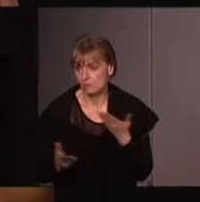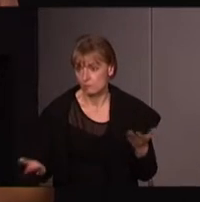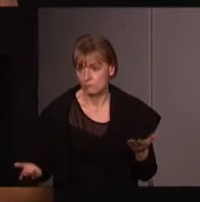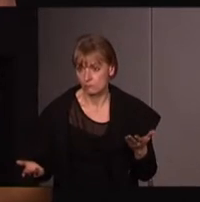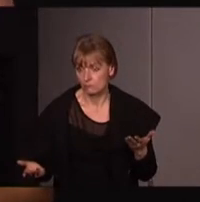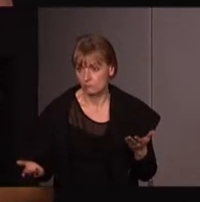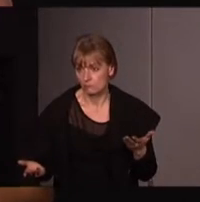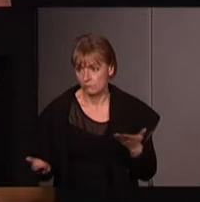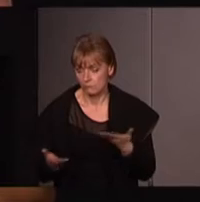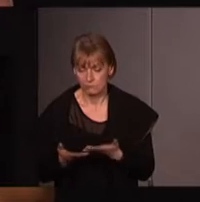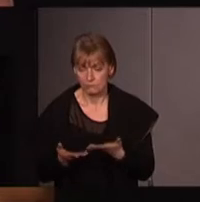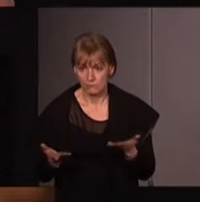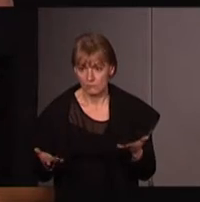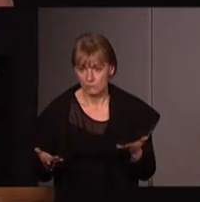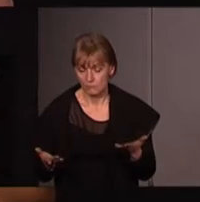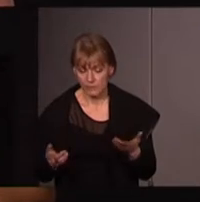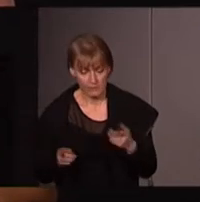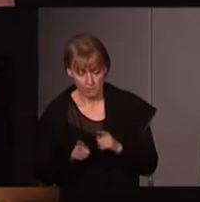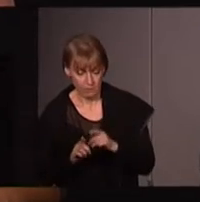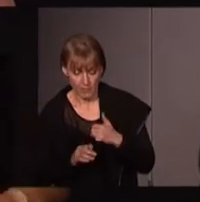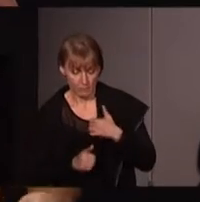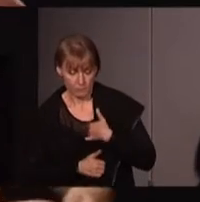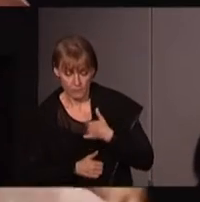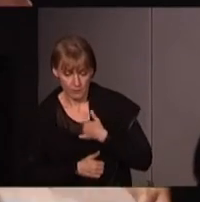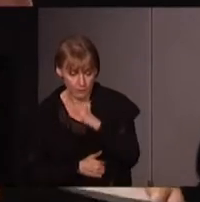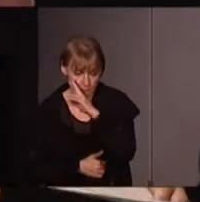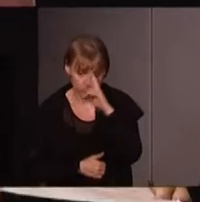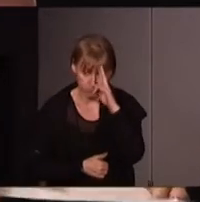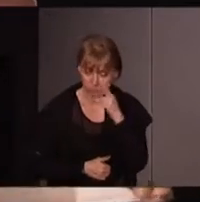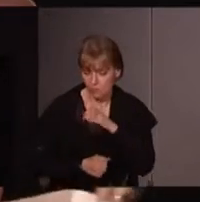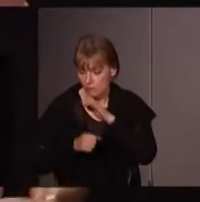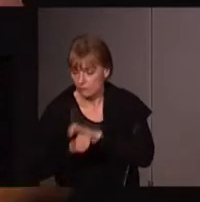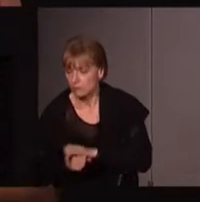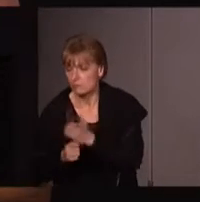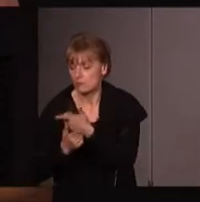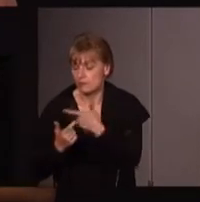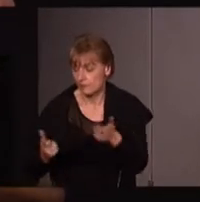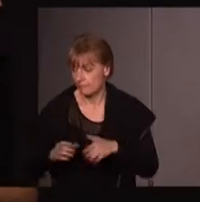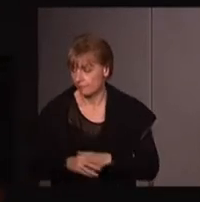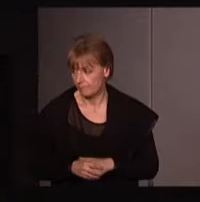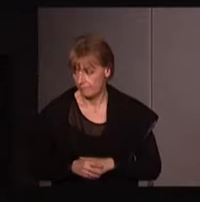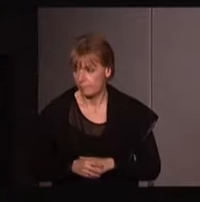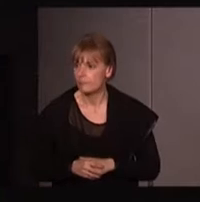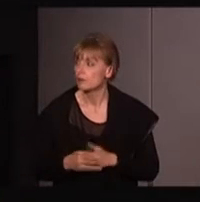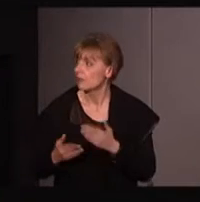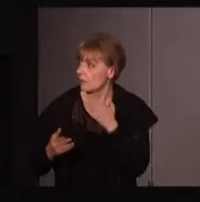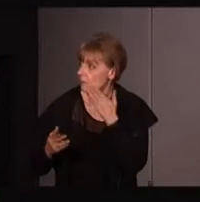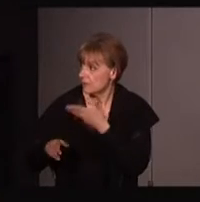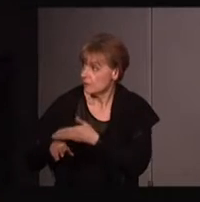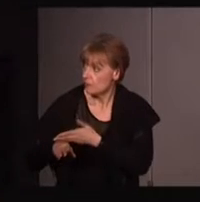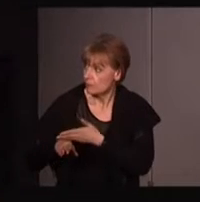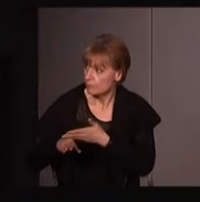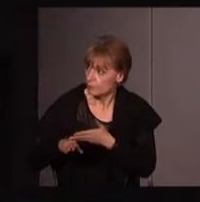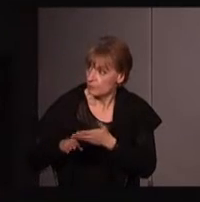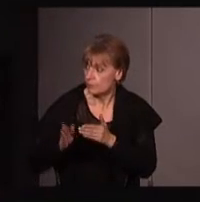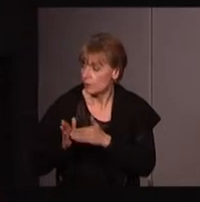présente à la fois comme, évidemment, militariste, impérialiste, sexiste et raciste. Et alors, si vous me laissez encore... Oui,